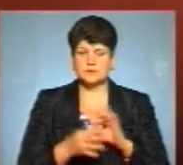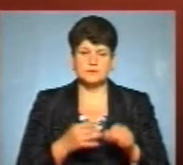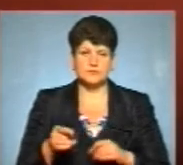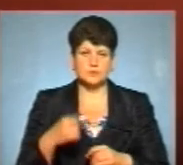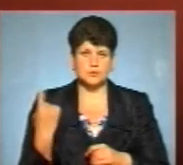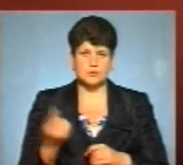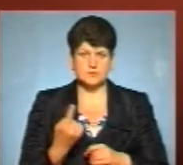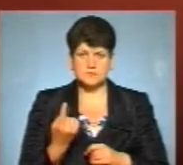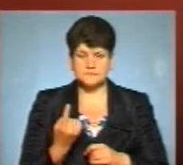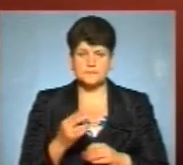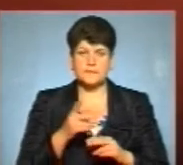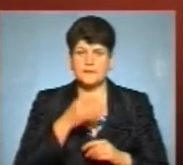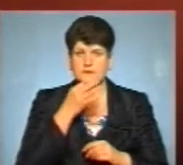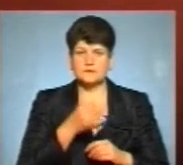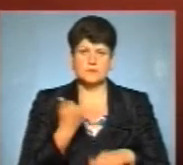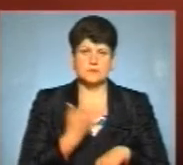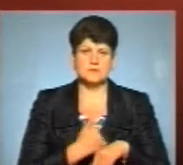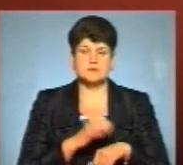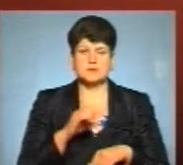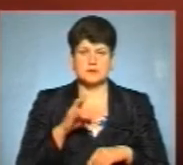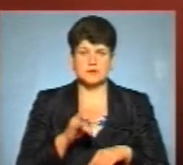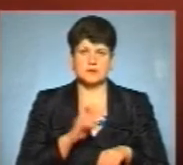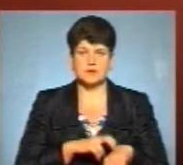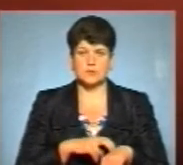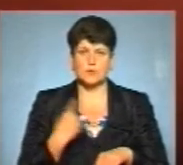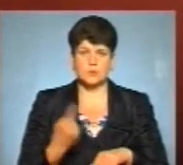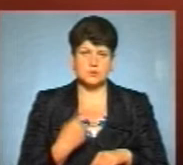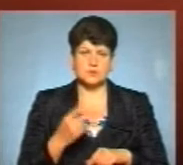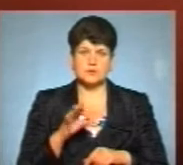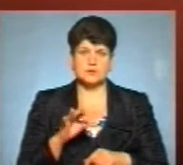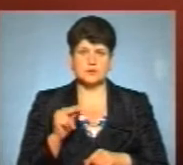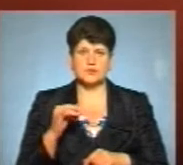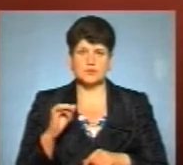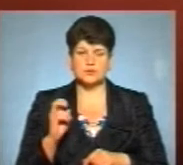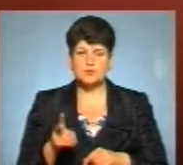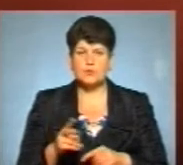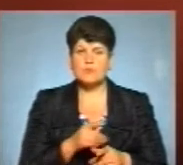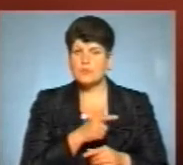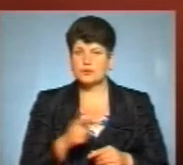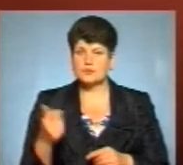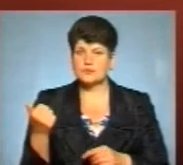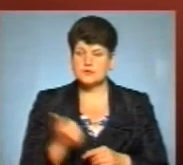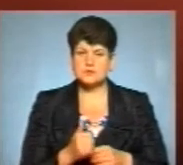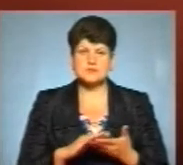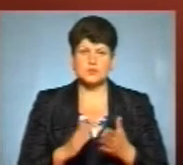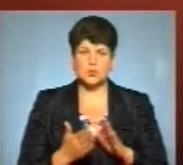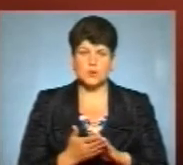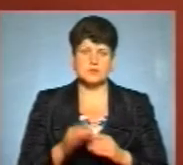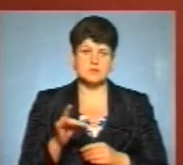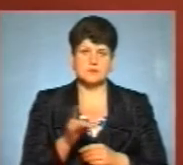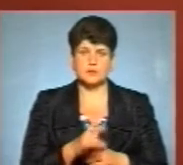Тернопільщині. Як повідомила головна державна санітарна лікарка області Оксана Чайчук, протягом тижня епідемічна ситуація в регіоні